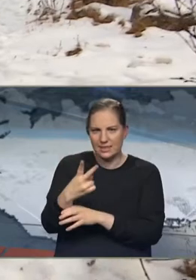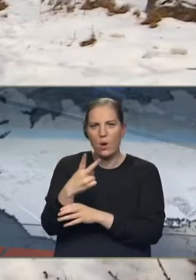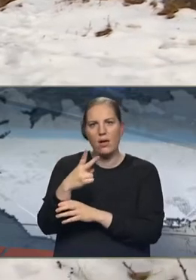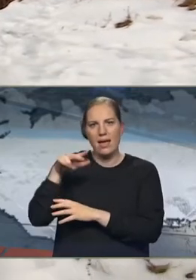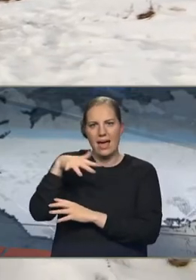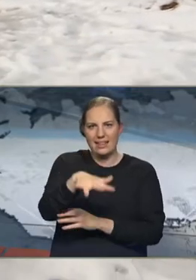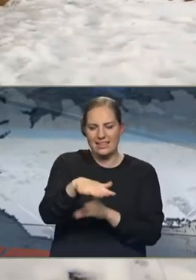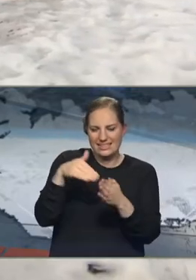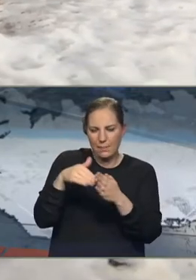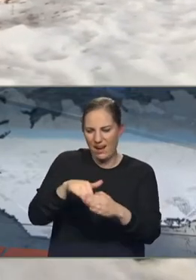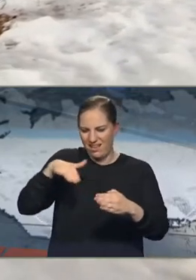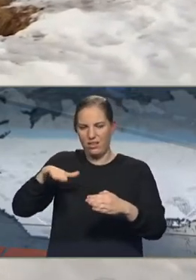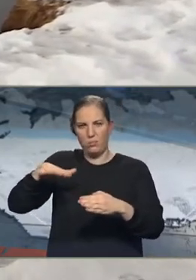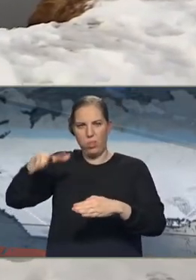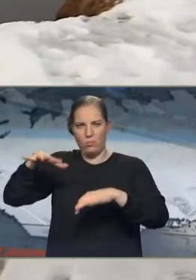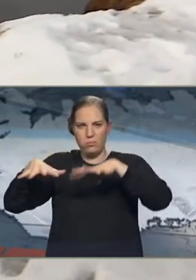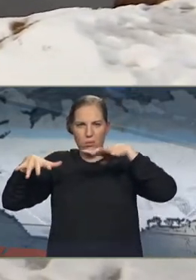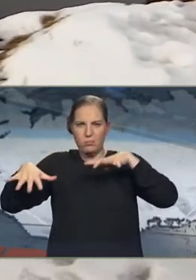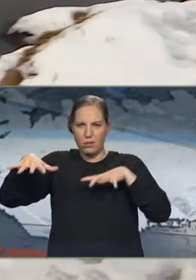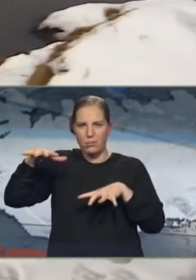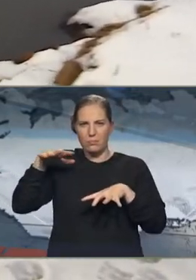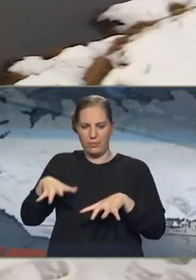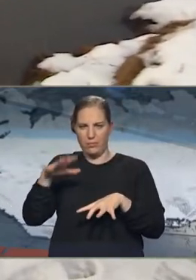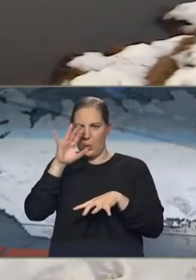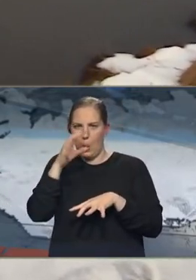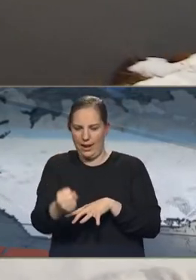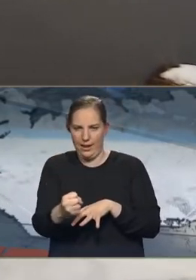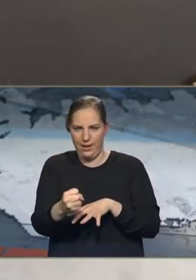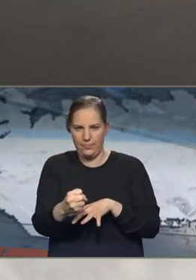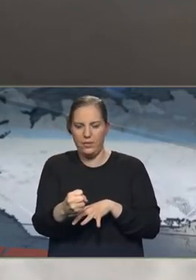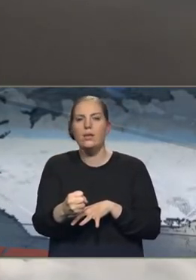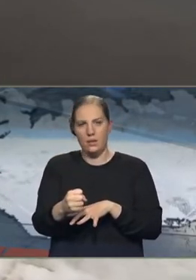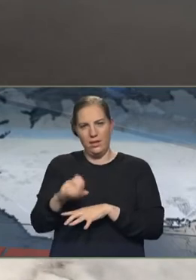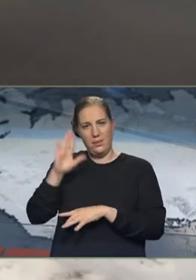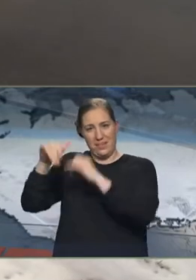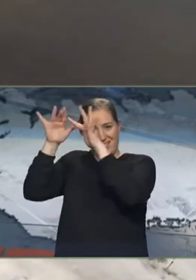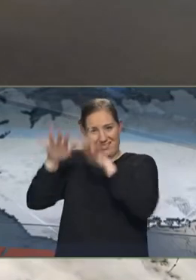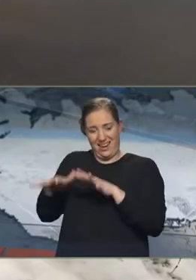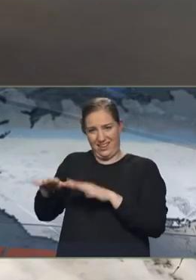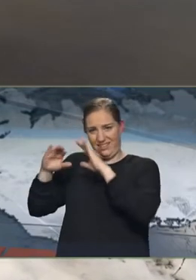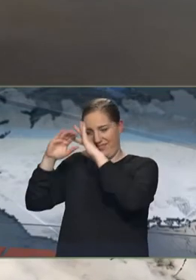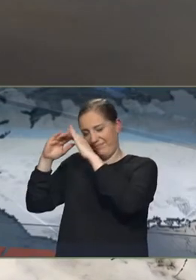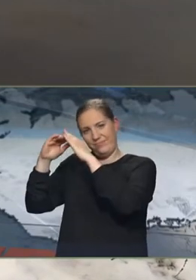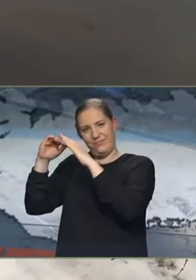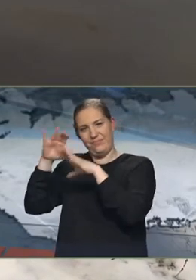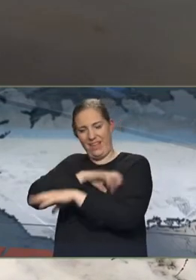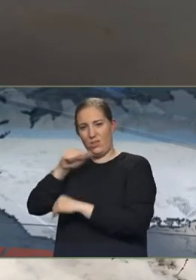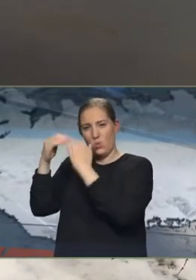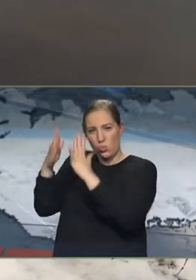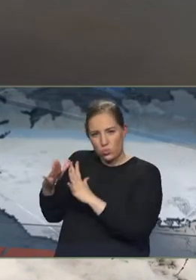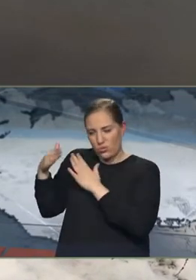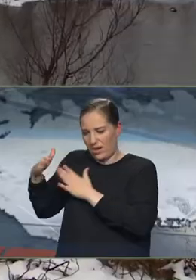ellið ám ofan stíplu. Ólíjan komur útrás frá frárensli sem flyttur regnvatn frá húsum og götum borgarinnar.